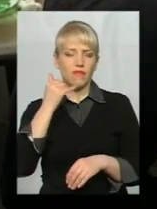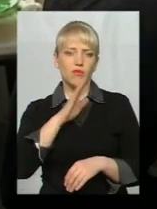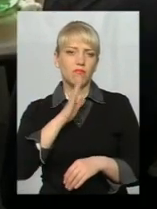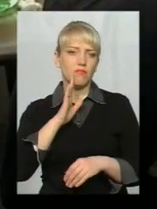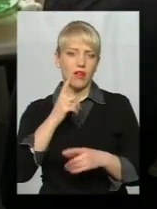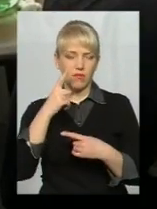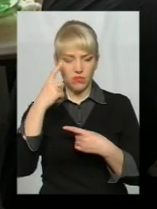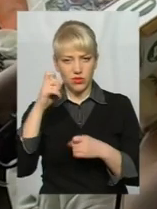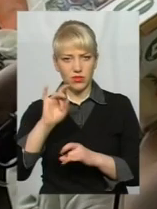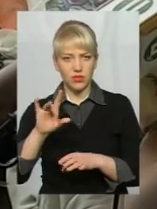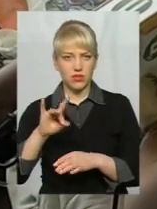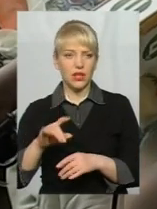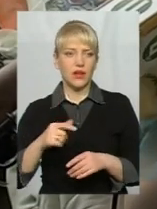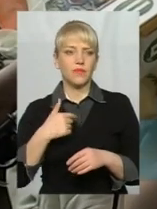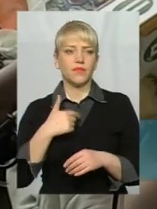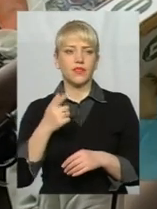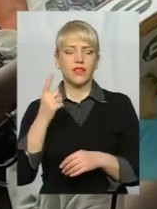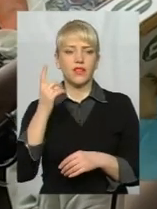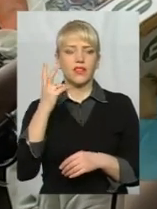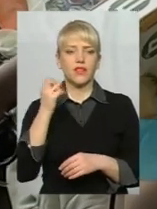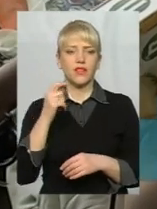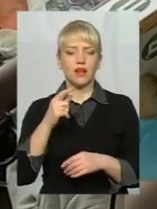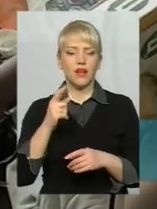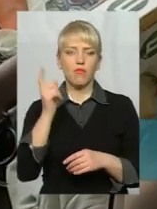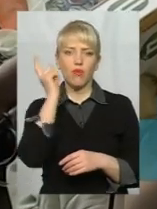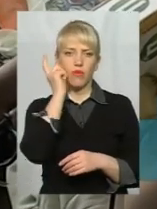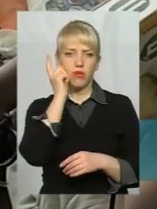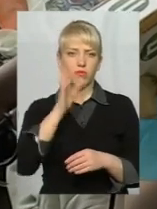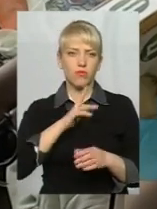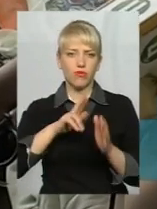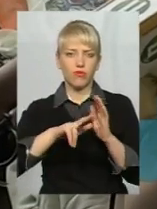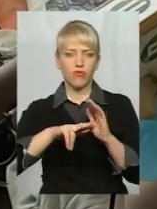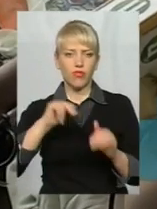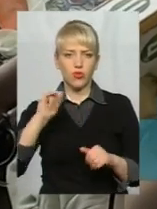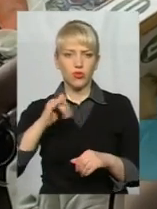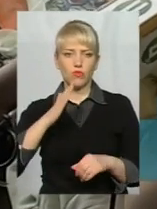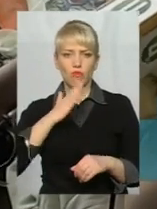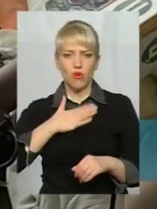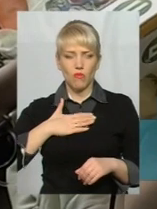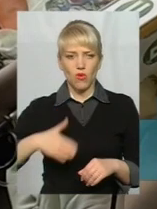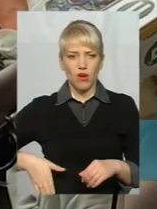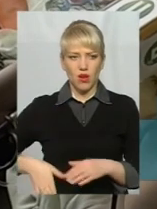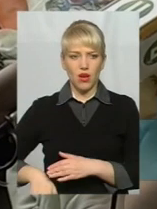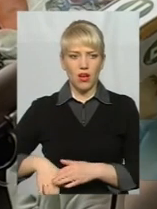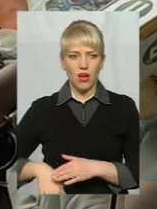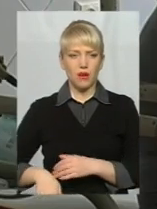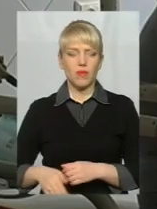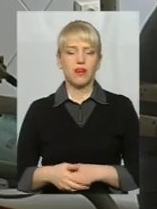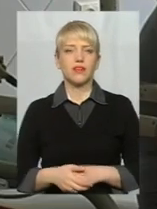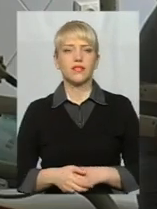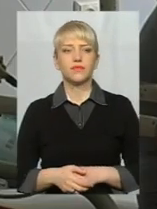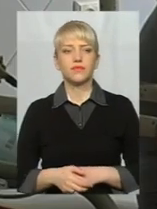тоді мобільний телефон лежав, і то він був виключений в кармані. У мене простий був телефон тоді.